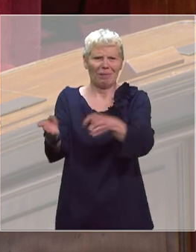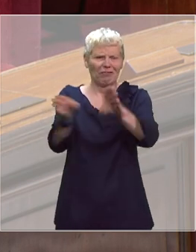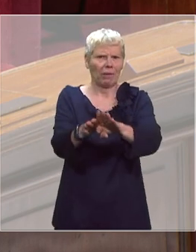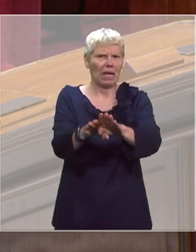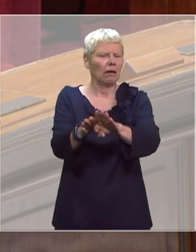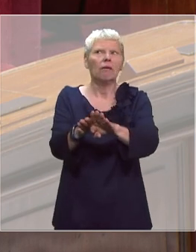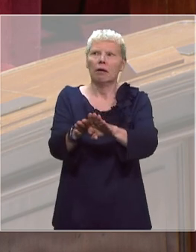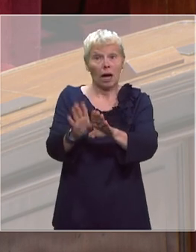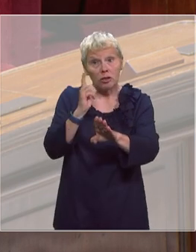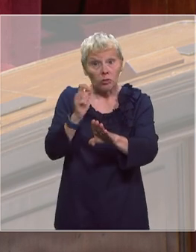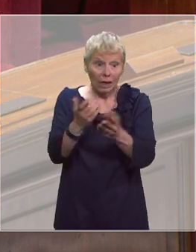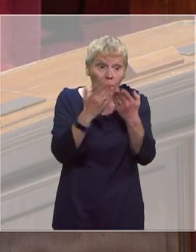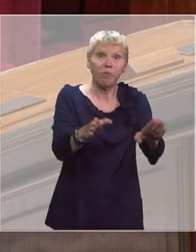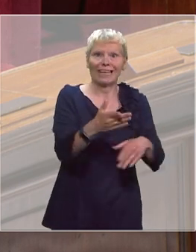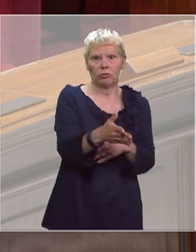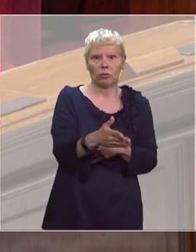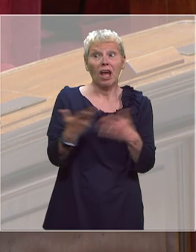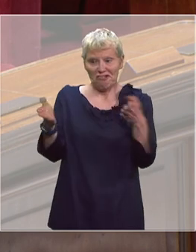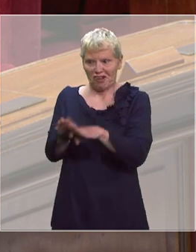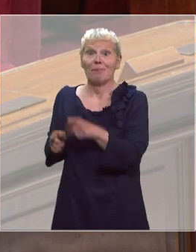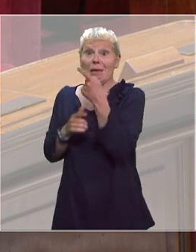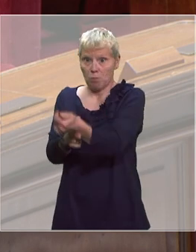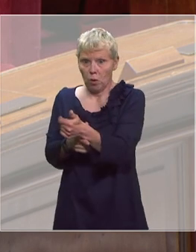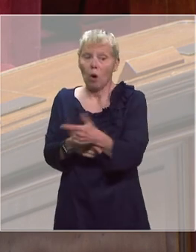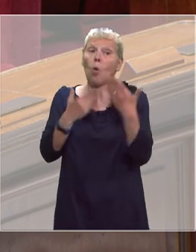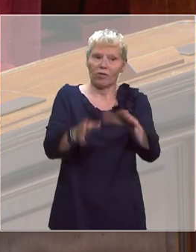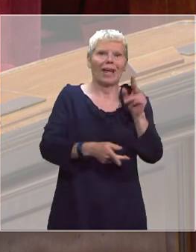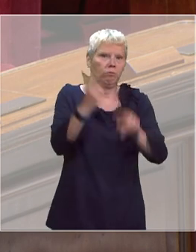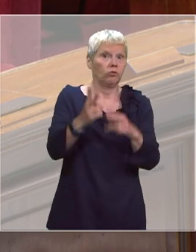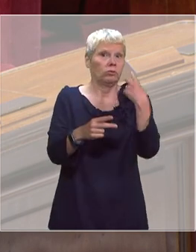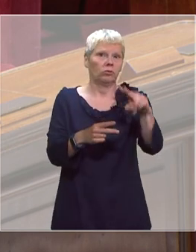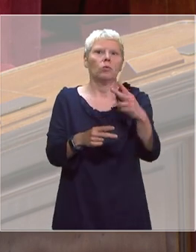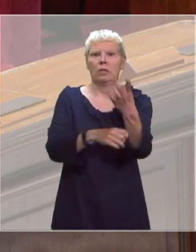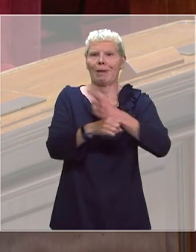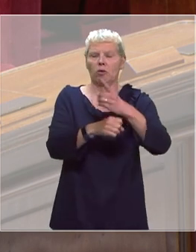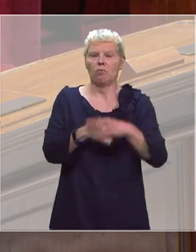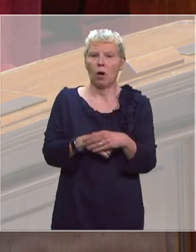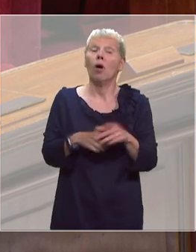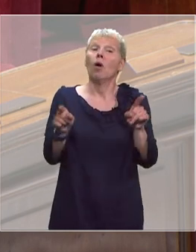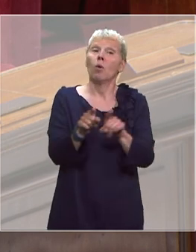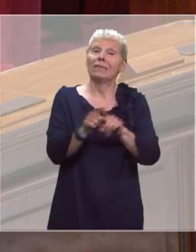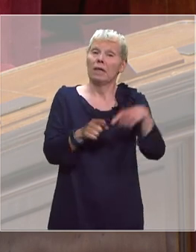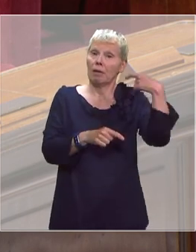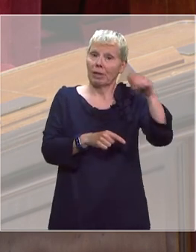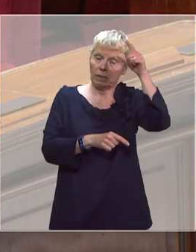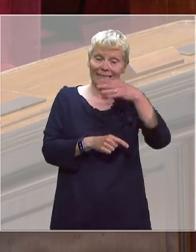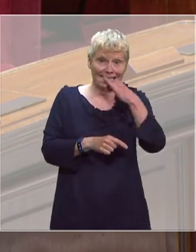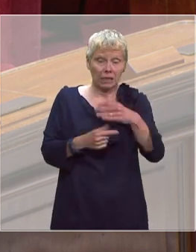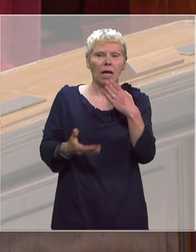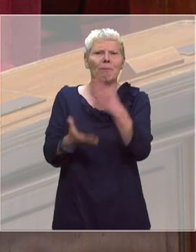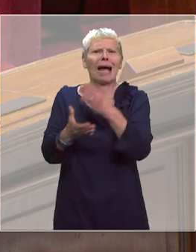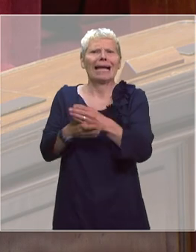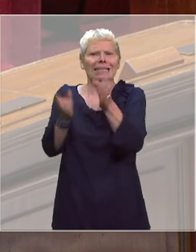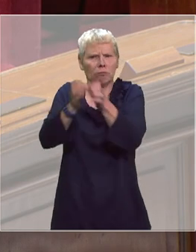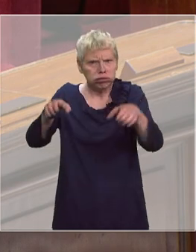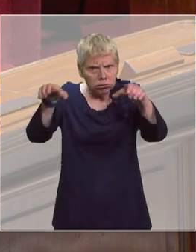ouvertures il y a beaucoup plus d'ouvertures que de fermetures en Seine-Saint-Denis et nous allons accomplir les promesses du président de République en matière de dédoublement des classes de